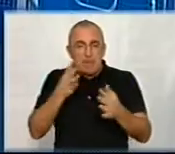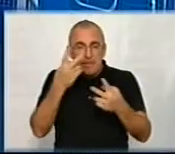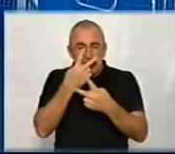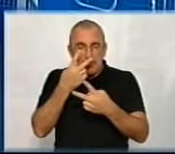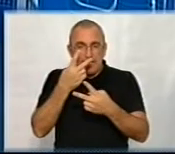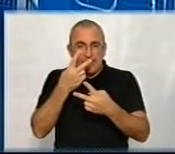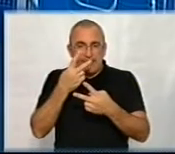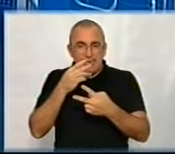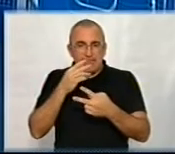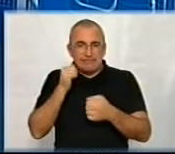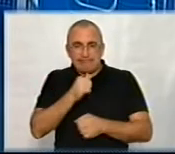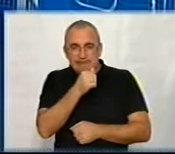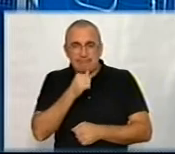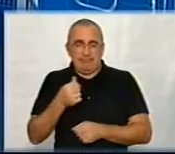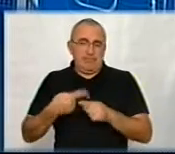надзвичайно принципова річ.